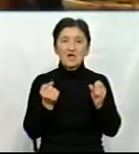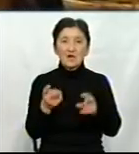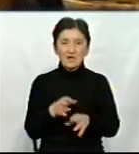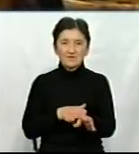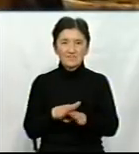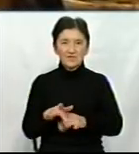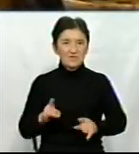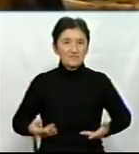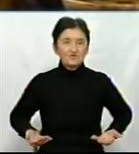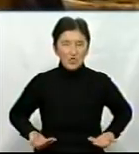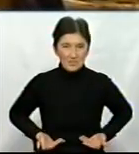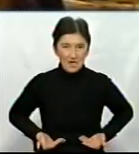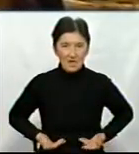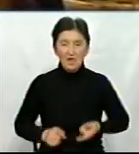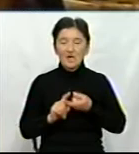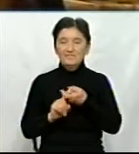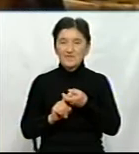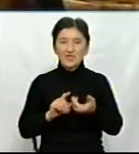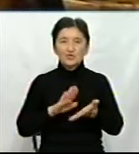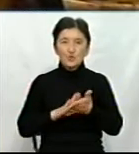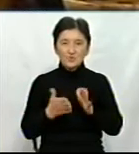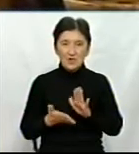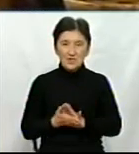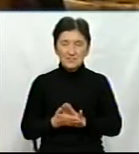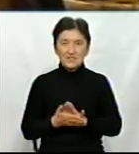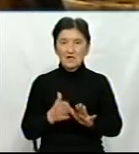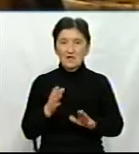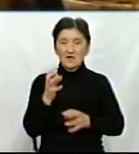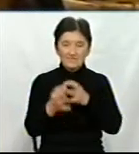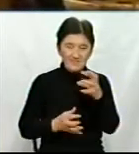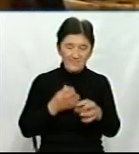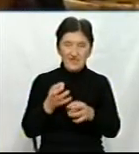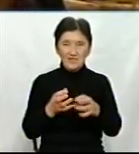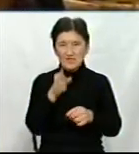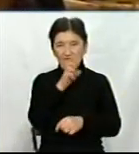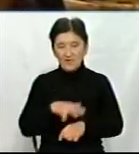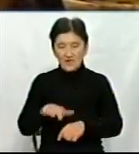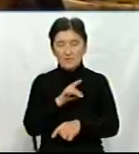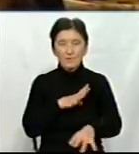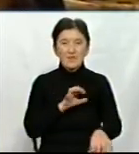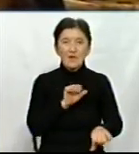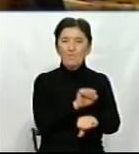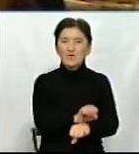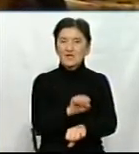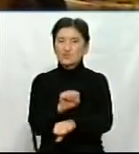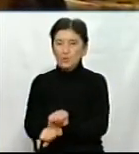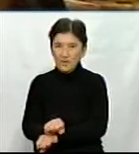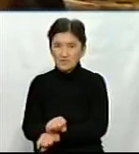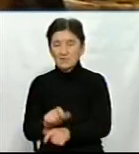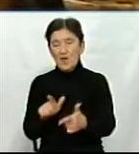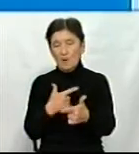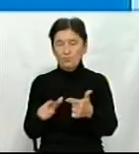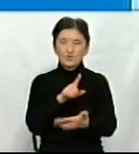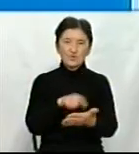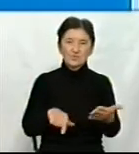життях. Але у зв'язку з ситуацією і в світі, в країні, вони були деякі призупинені, скасовані на цей рік відмінені.